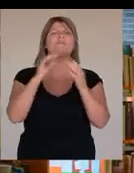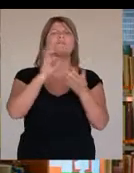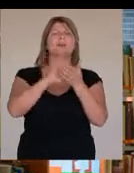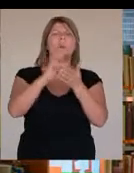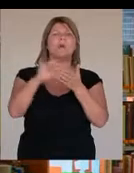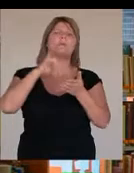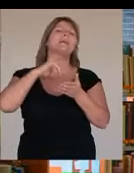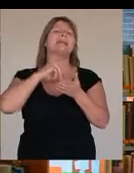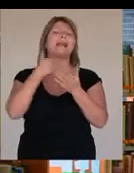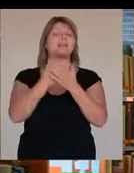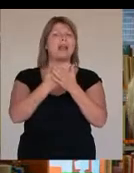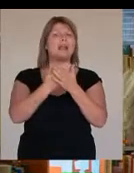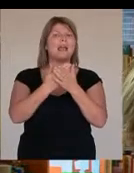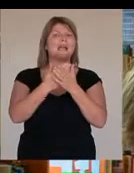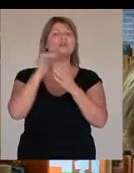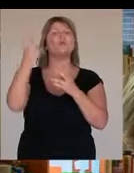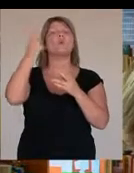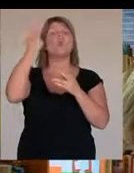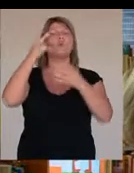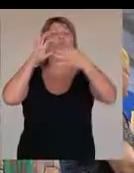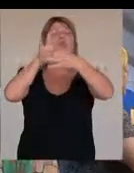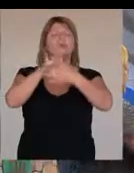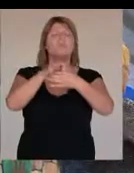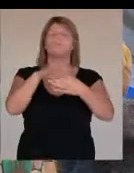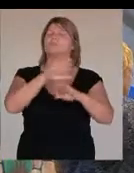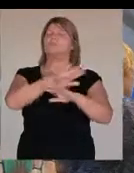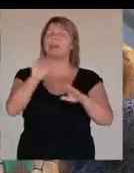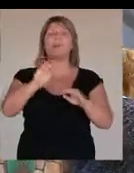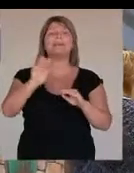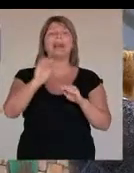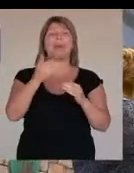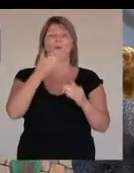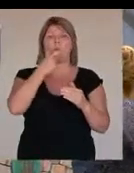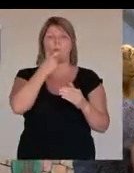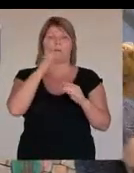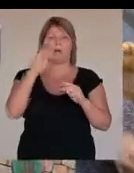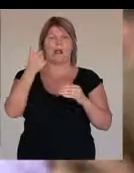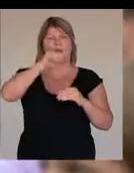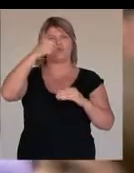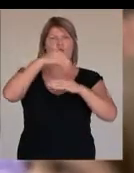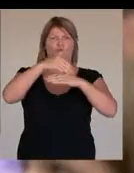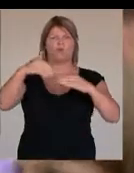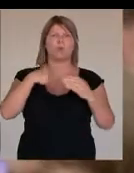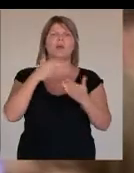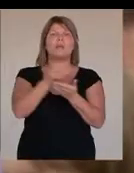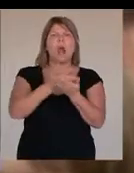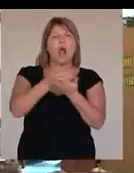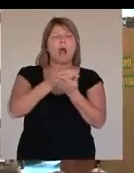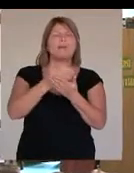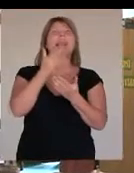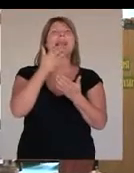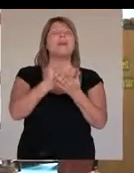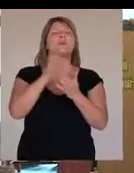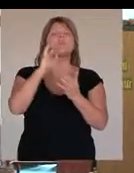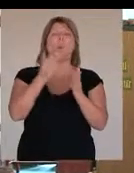legyen az irodalomhoz és ezáltal a kultúrához, ezt mindenképpen már gyerekkorba kell megalapozni, hogy igénye